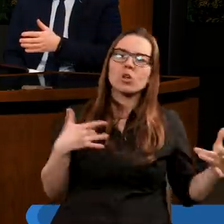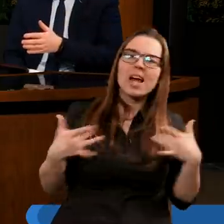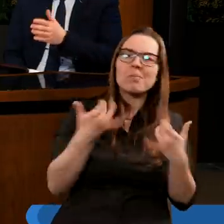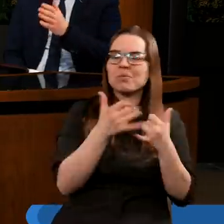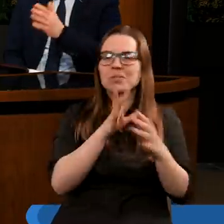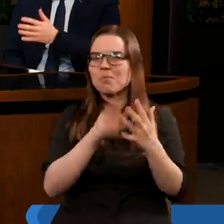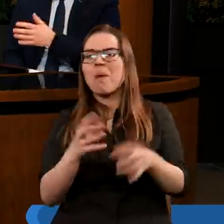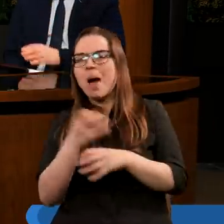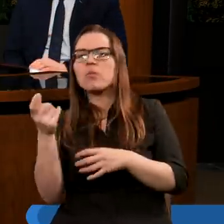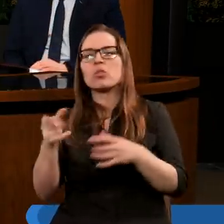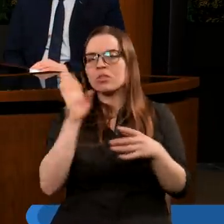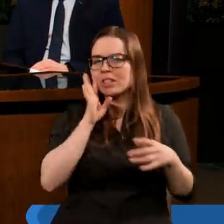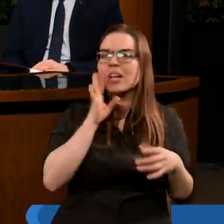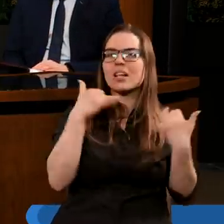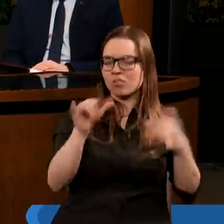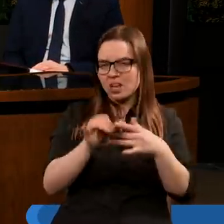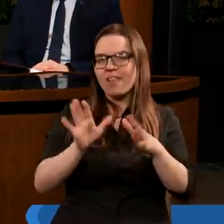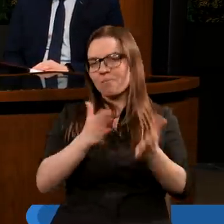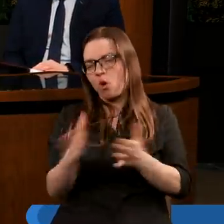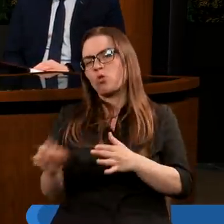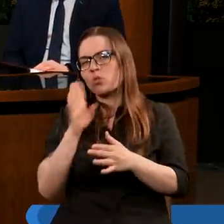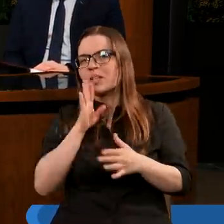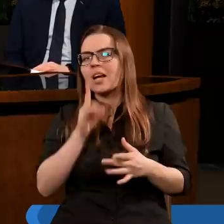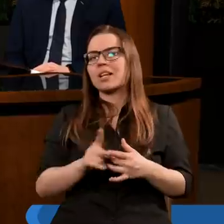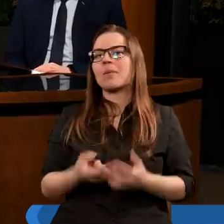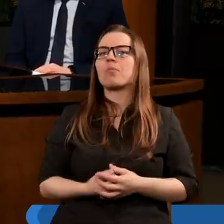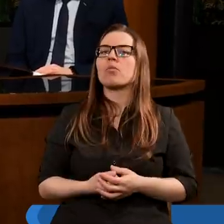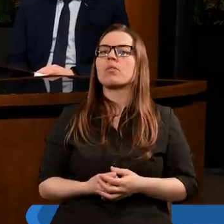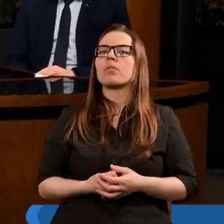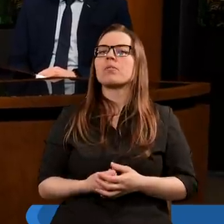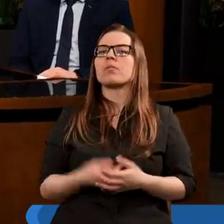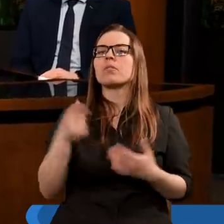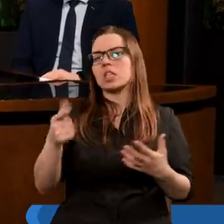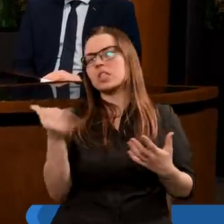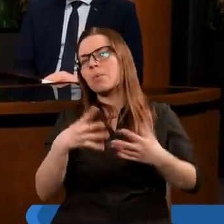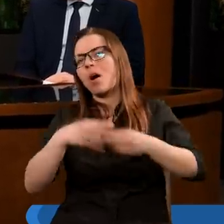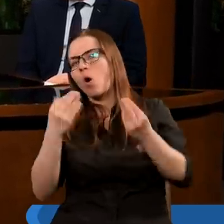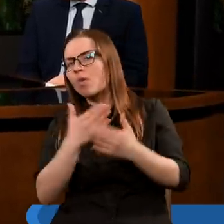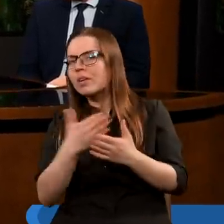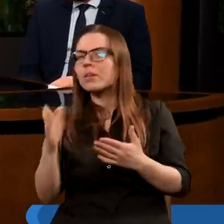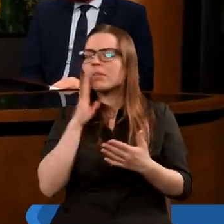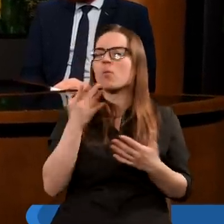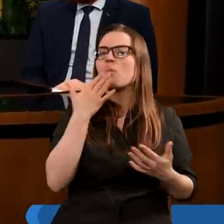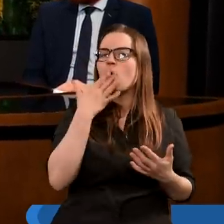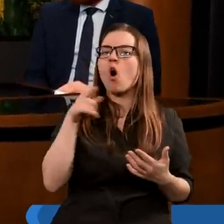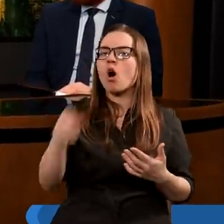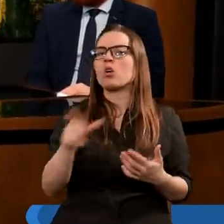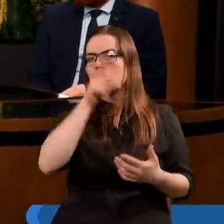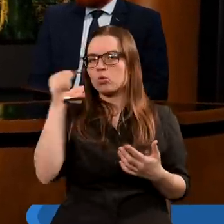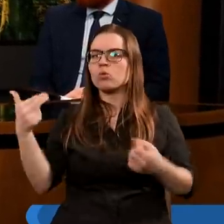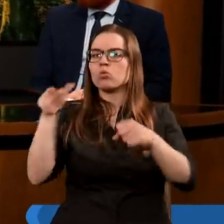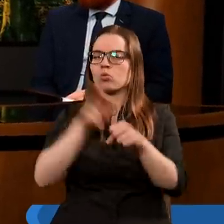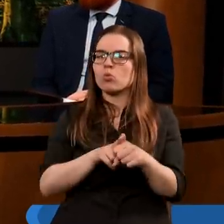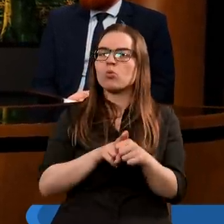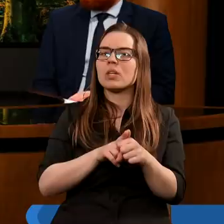co spotkało Babilon, i tak wszystko jest w porządku. I chyba jeszcze trzeba by było to rozwinąć, bo mówimy tutaj o ludziach,